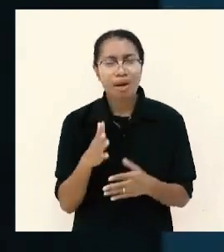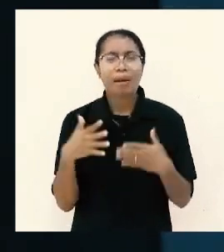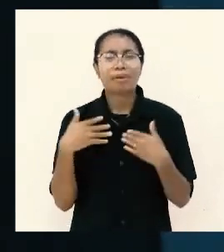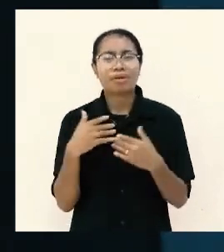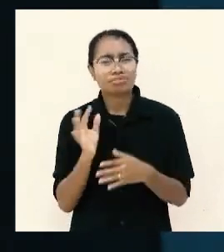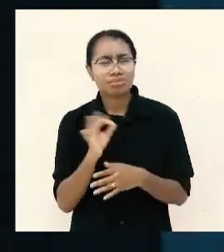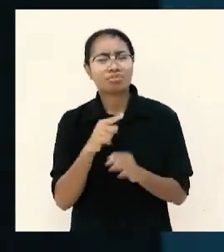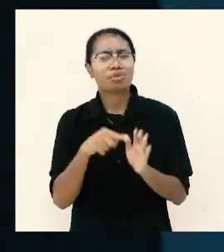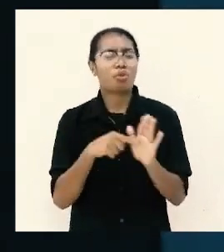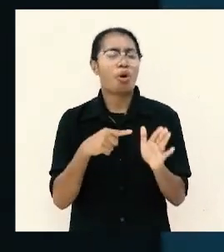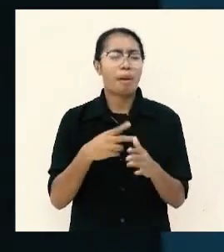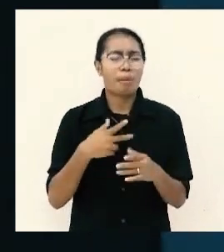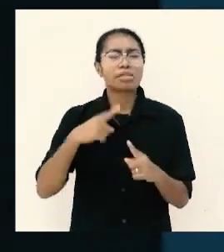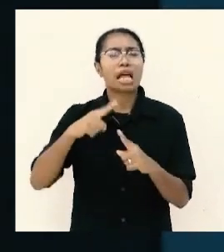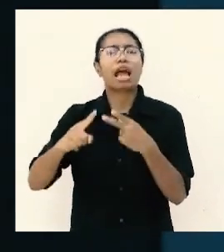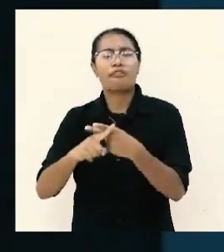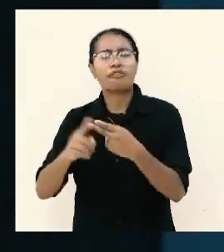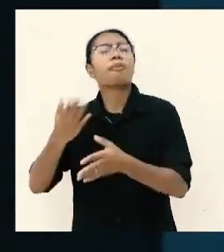transfer kembali